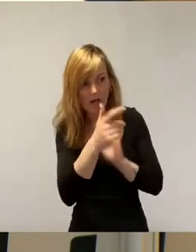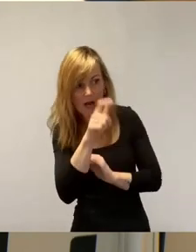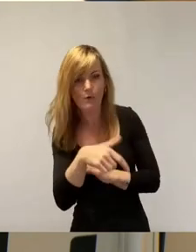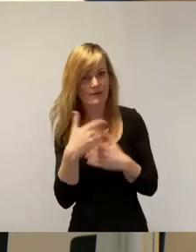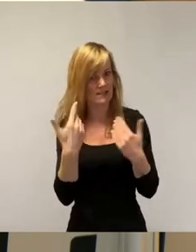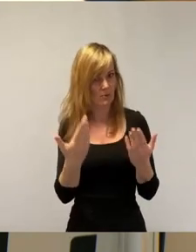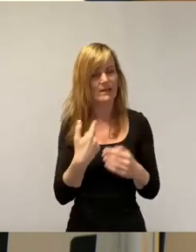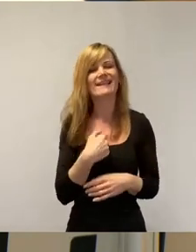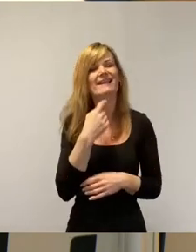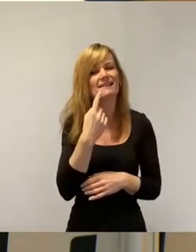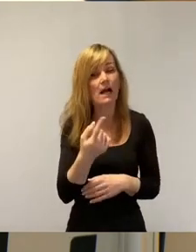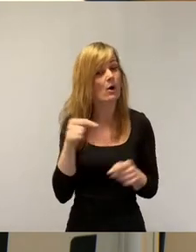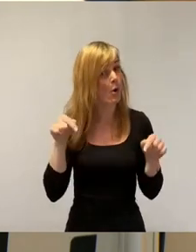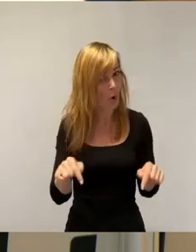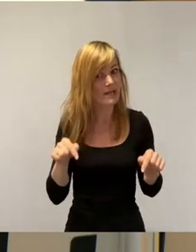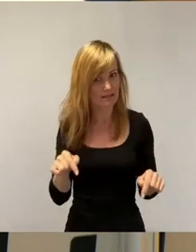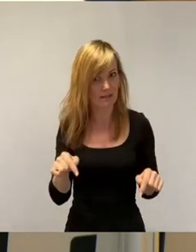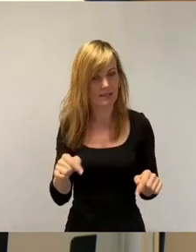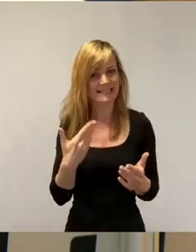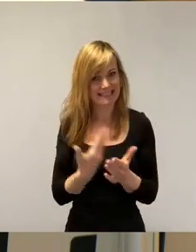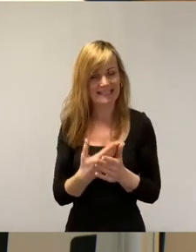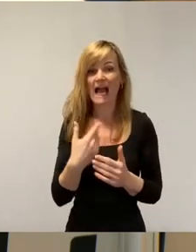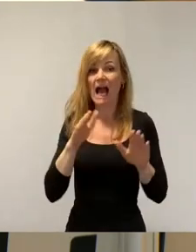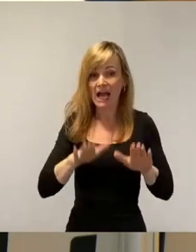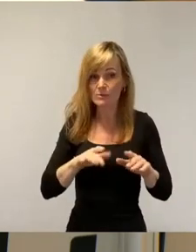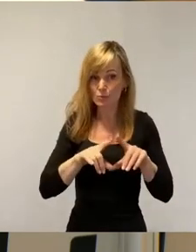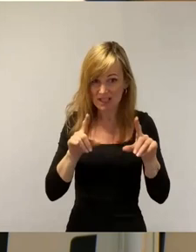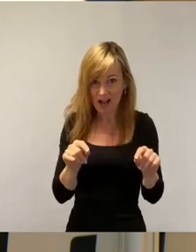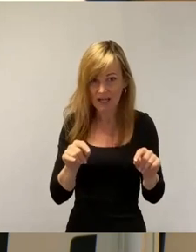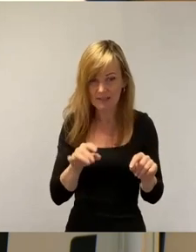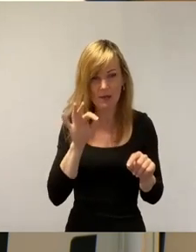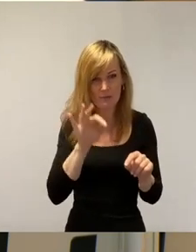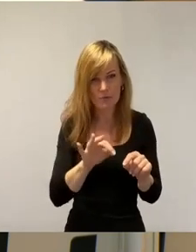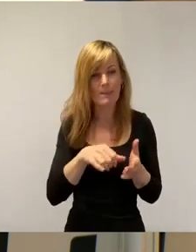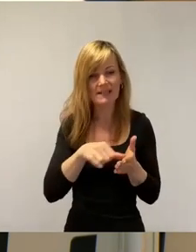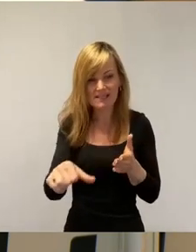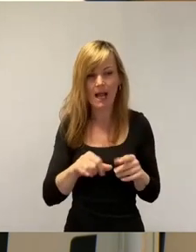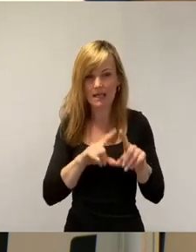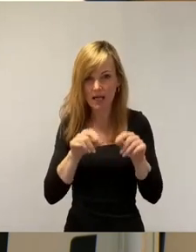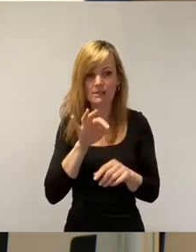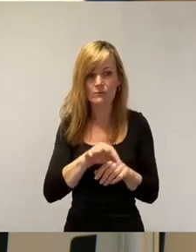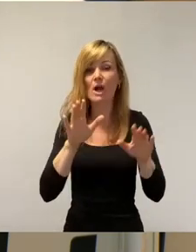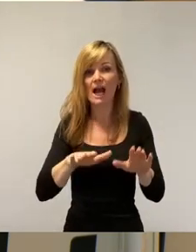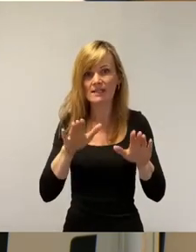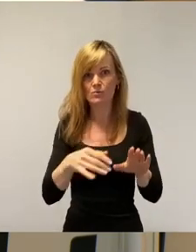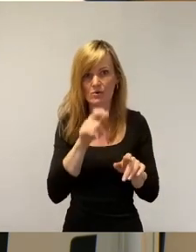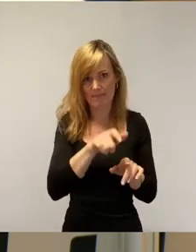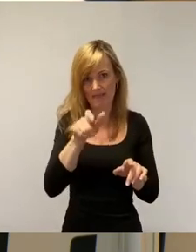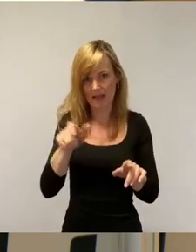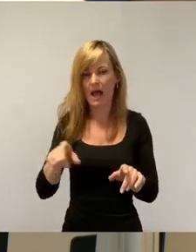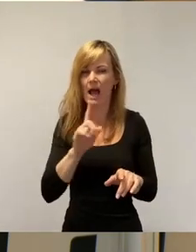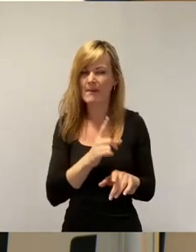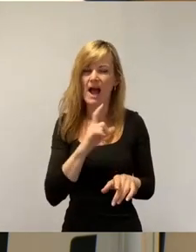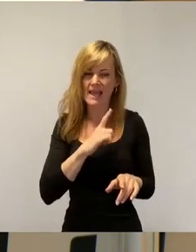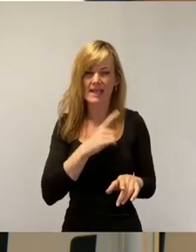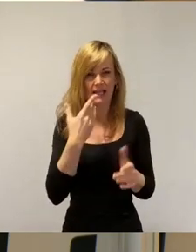ich sage Ihnen, heute ist das hier die Asylkarte für, die Bezahlkarte für Asylbewerber. Aber es ist die Büchse der Pandora, die wir